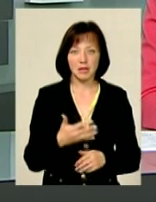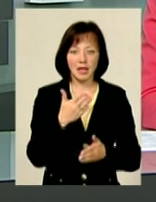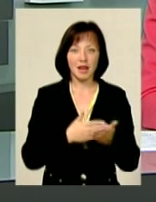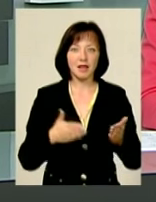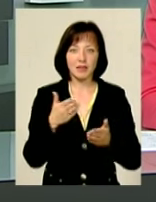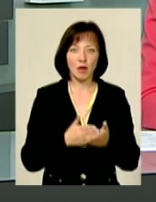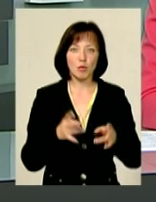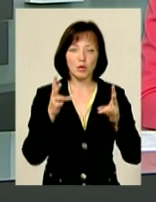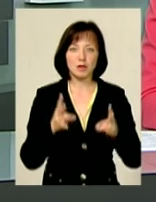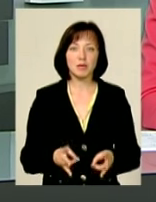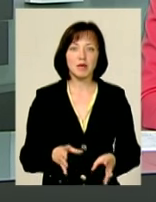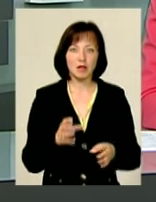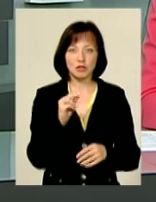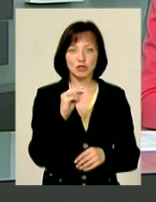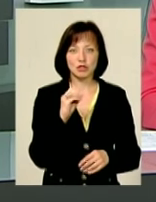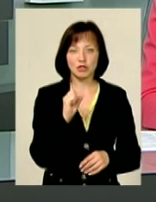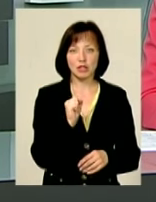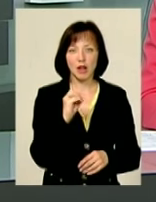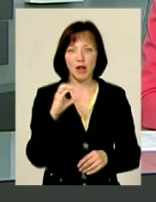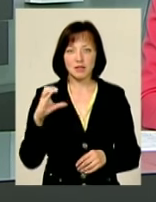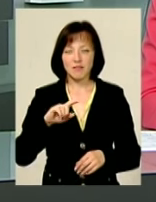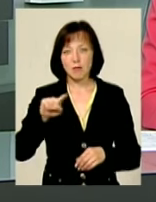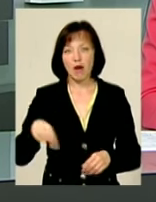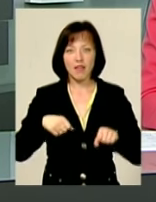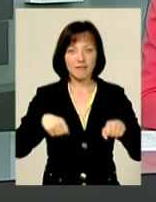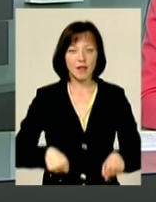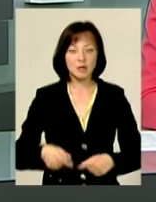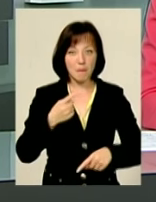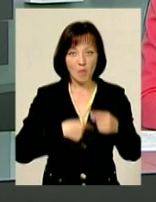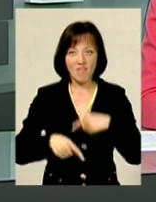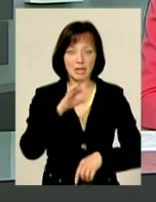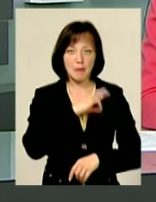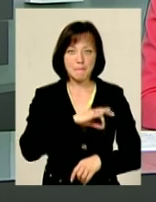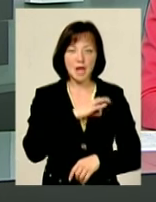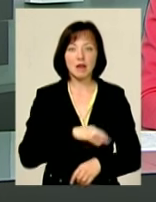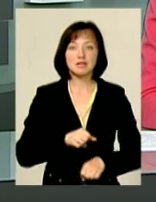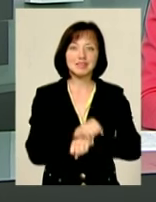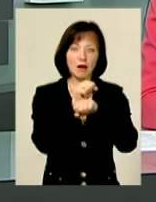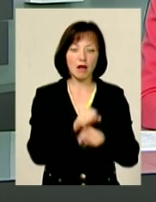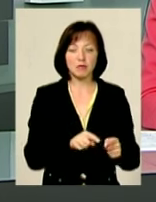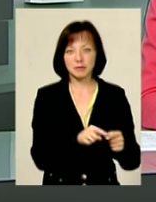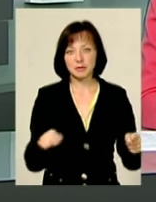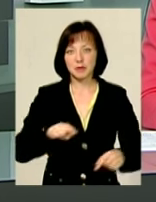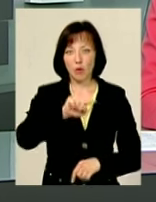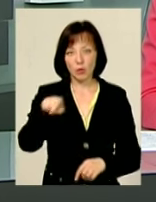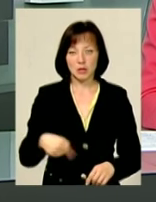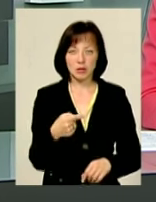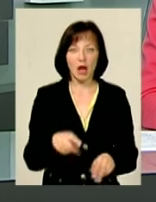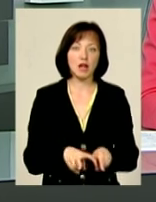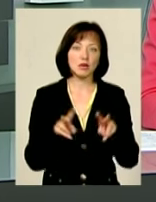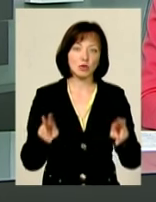немирного атома вимагали від влади повернення пільг. Страйк на Майдані Незалежності тривав близько години. Із